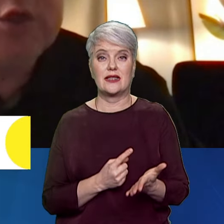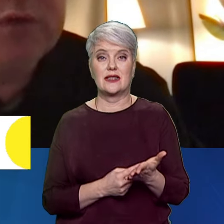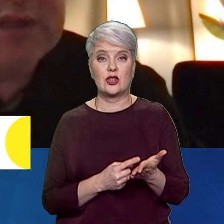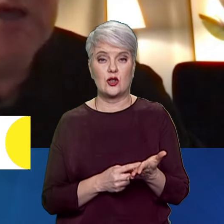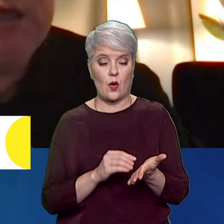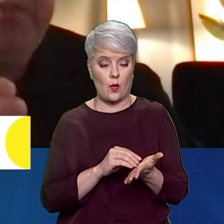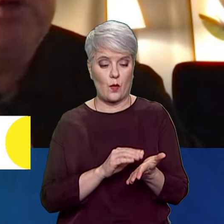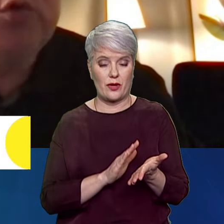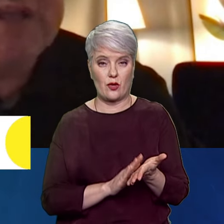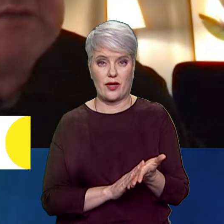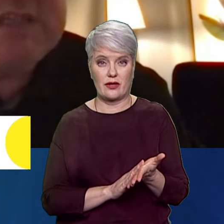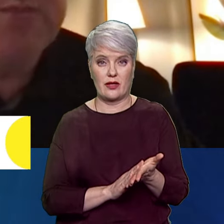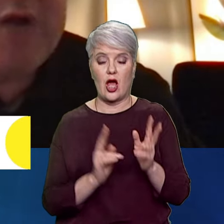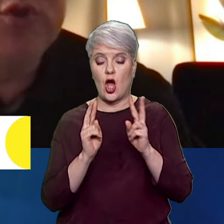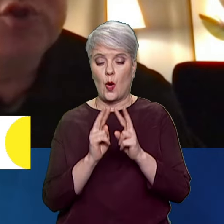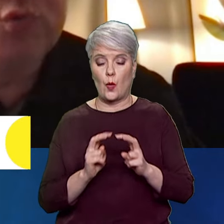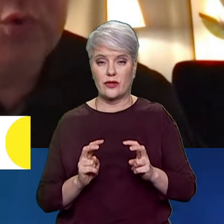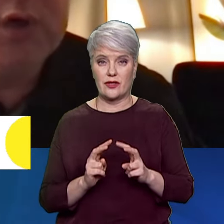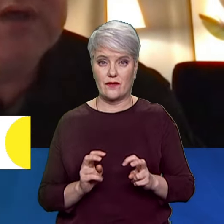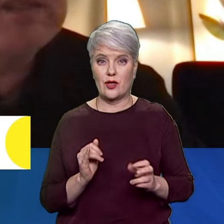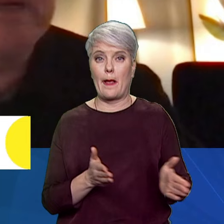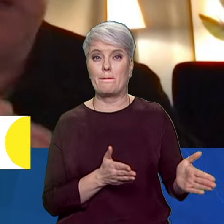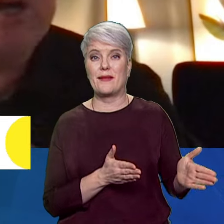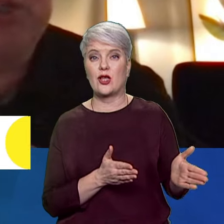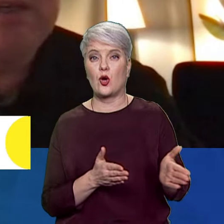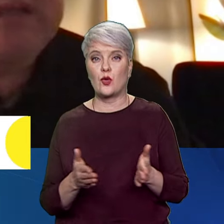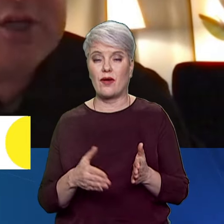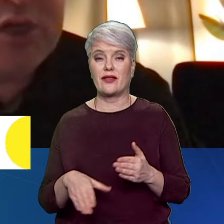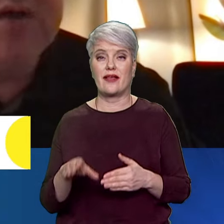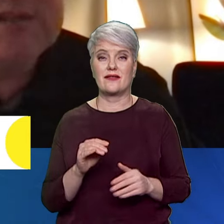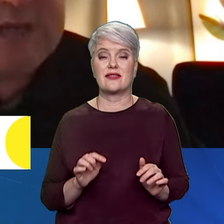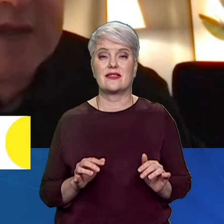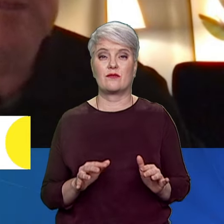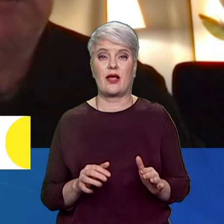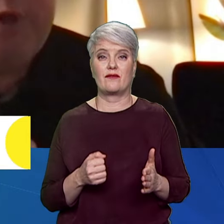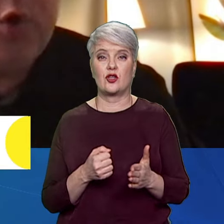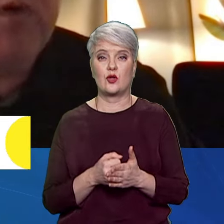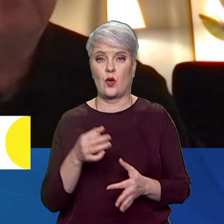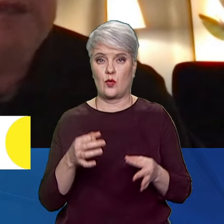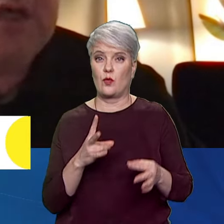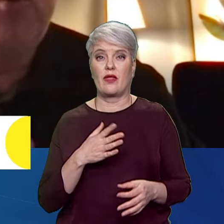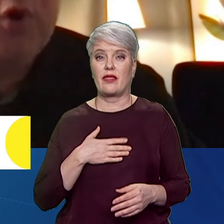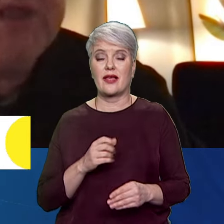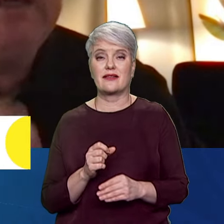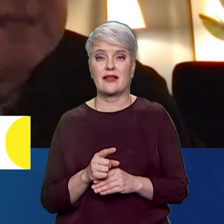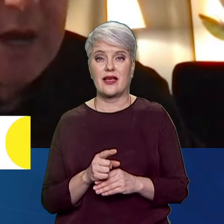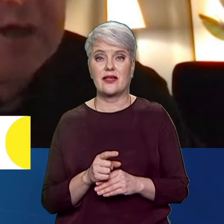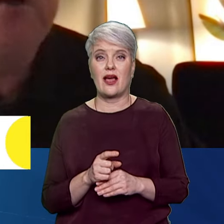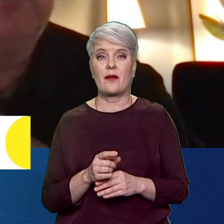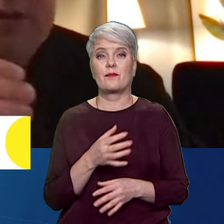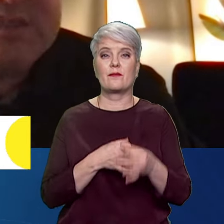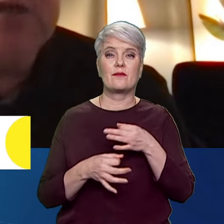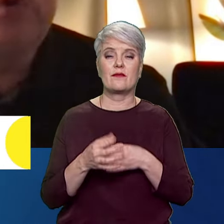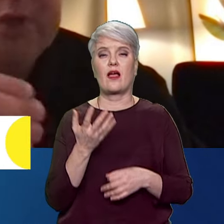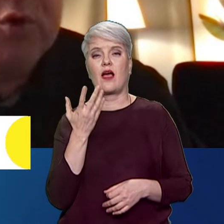розслідувати і підготувати всі справи до суду. Це не наша задача зараз спекулювати на тему, коли і як